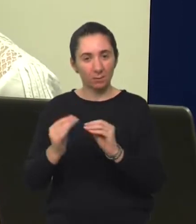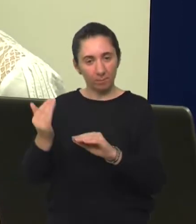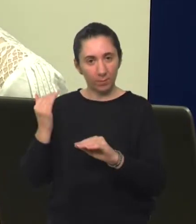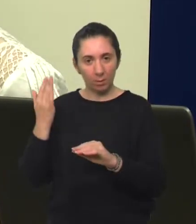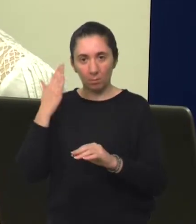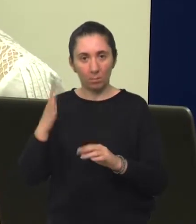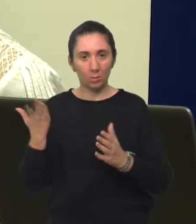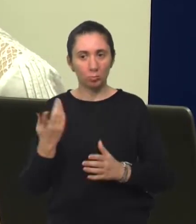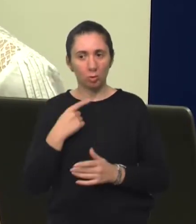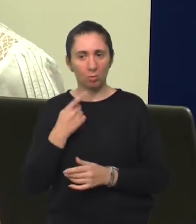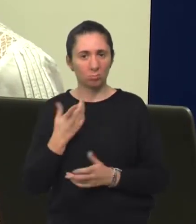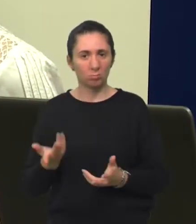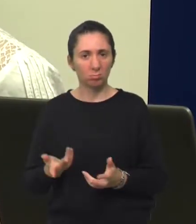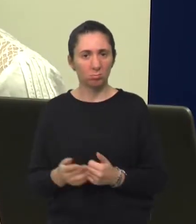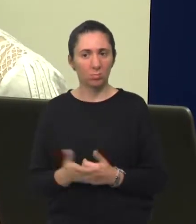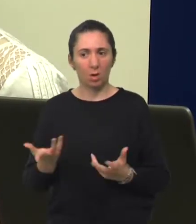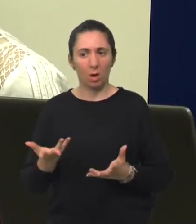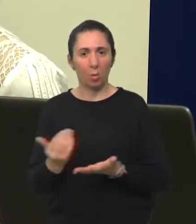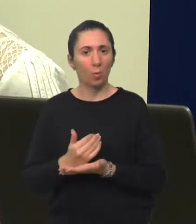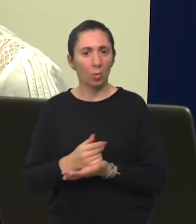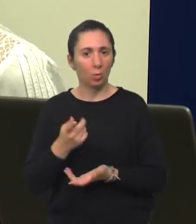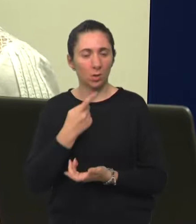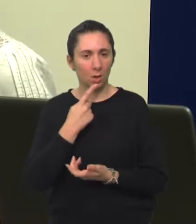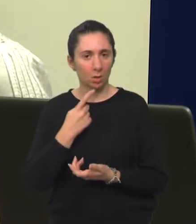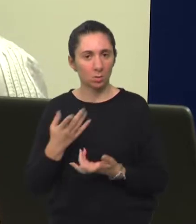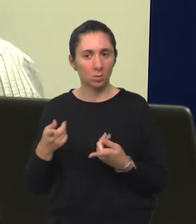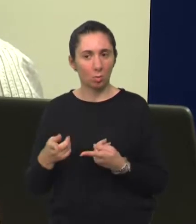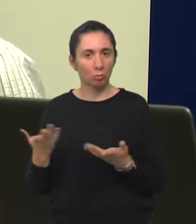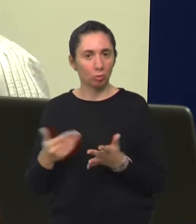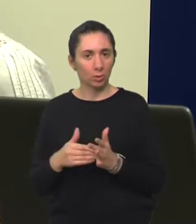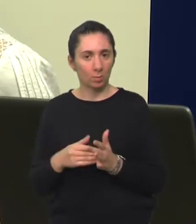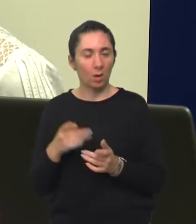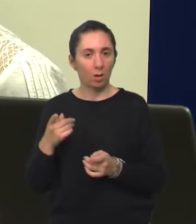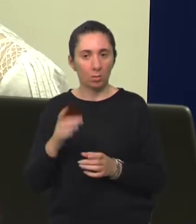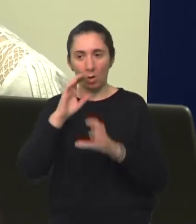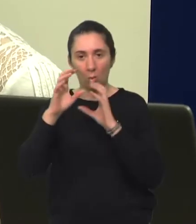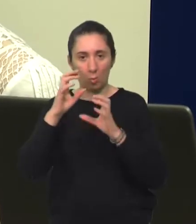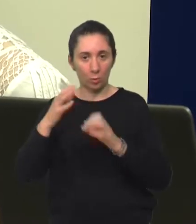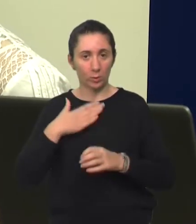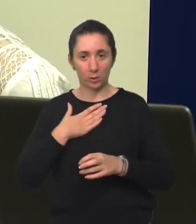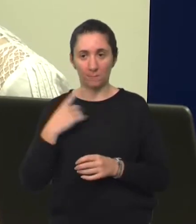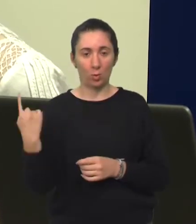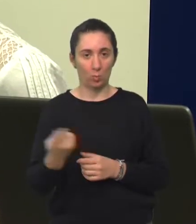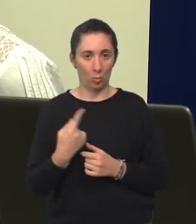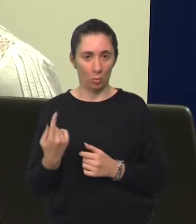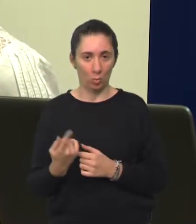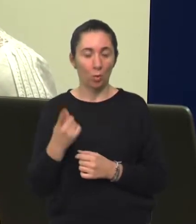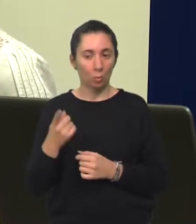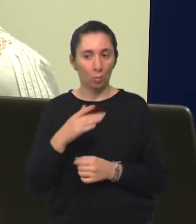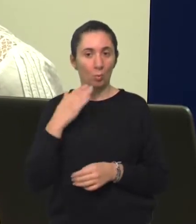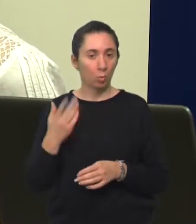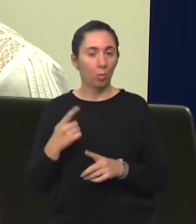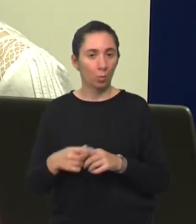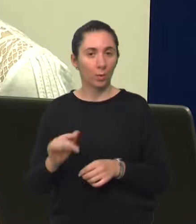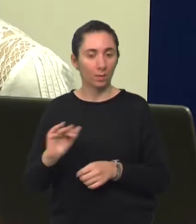zapravo ne znaju što bi s tim jezikom. I kako bi ga upotrebljavali za ono za što on zapravo služi, a to je da komuniciraju sa svojom okolinom. To su vrlo